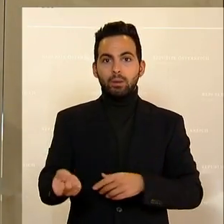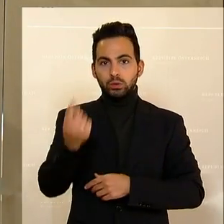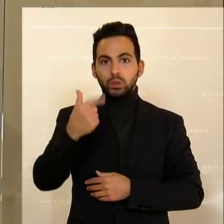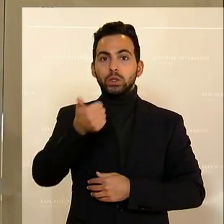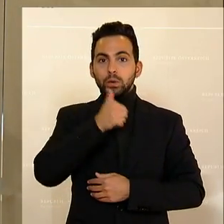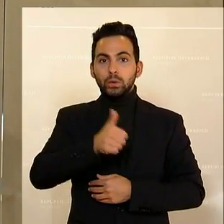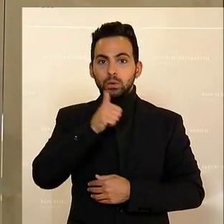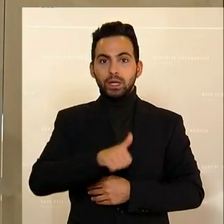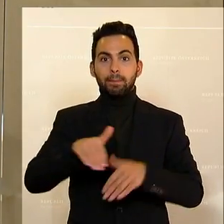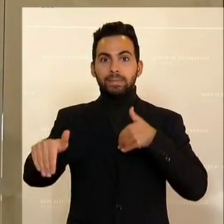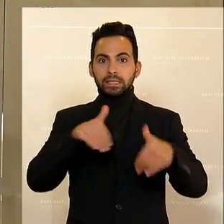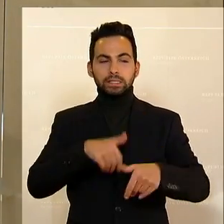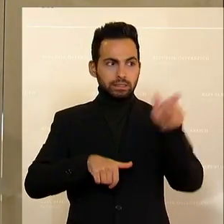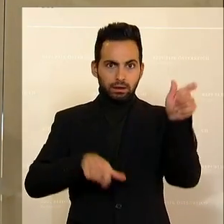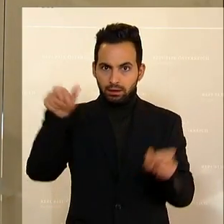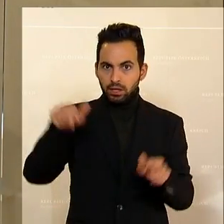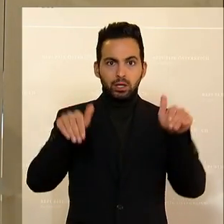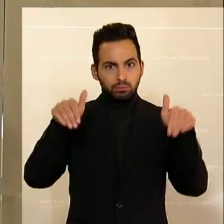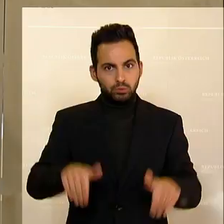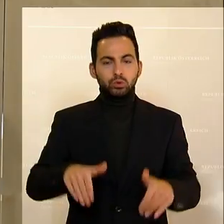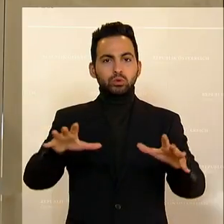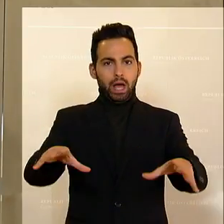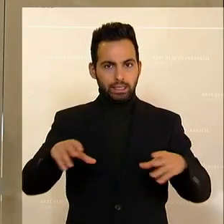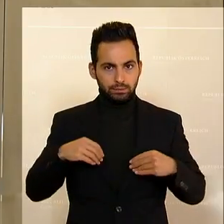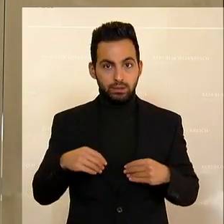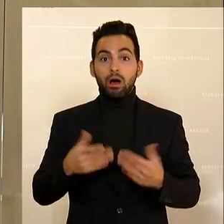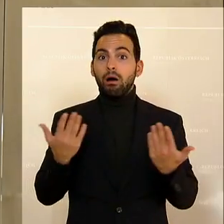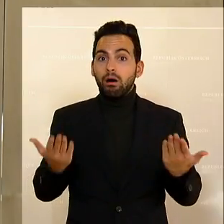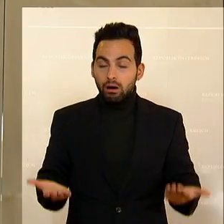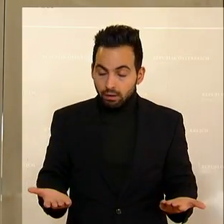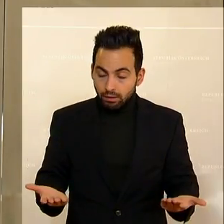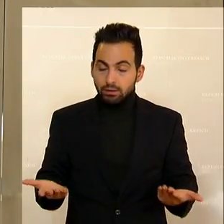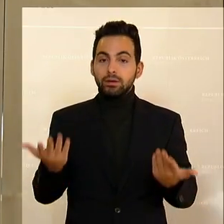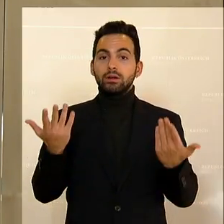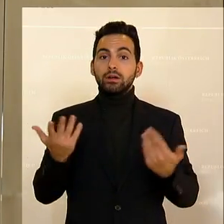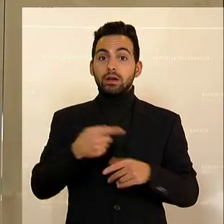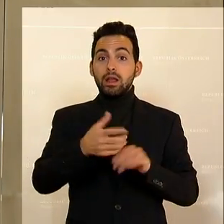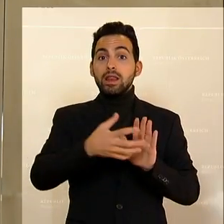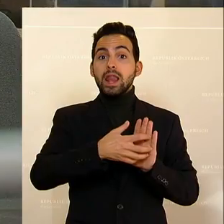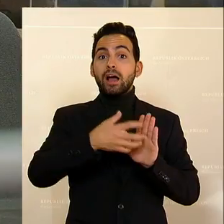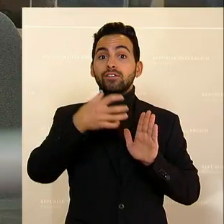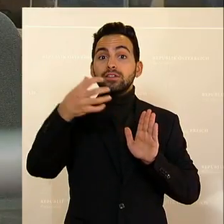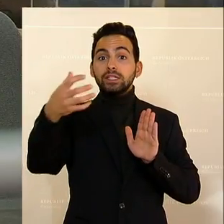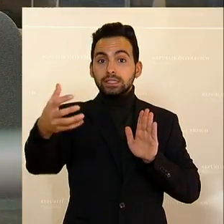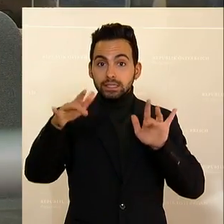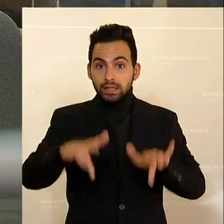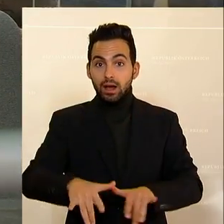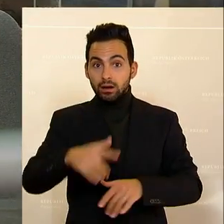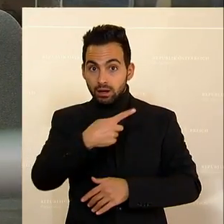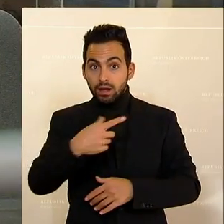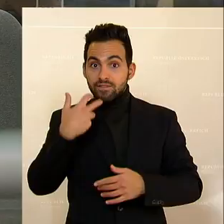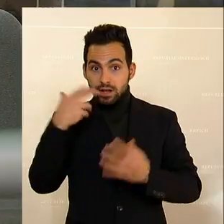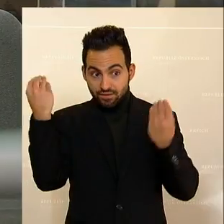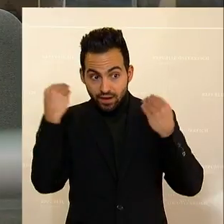Ministerinnen, wenn sie in der Langfristigkeit das Vertrauen